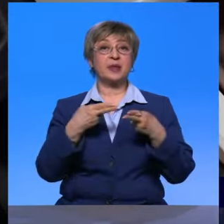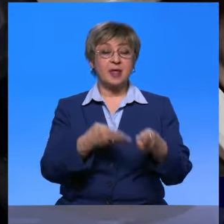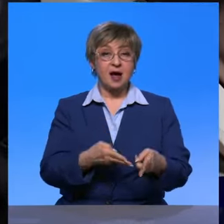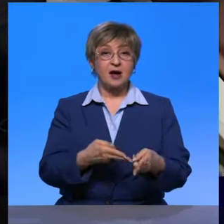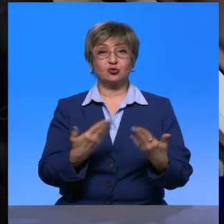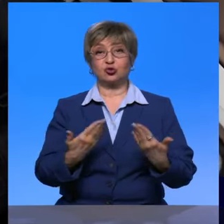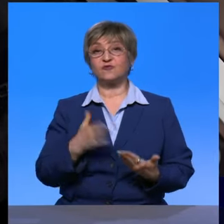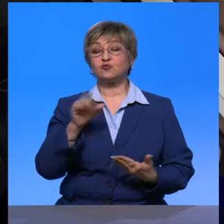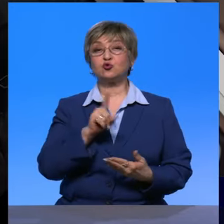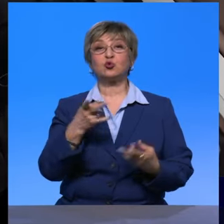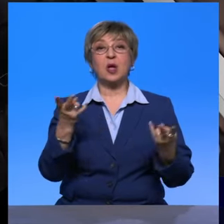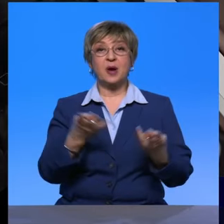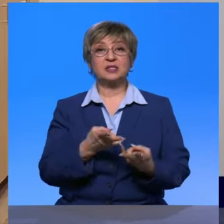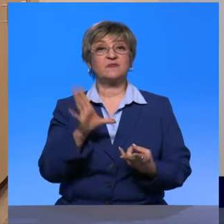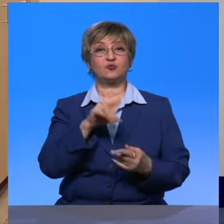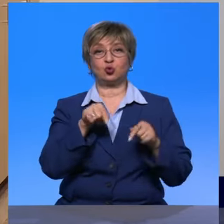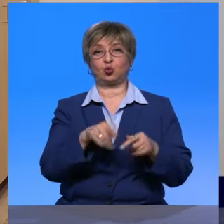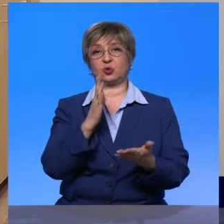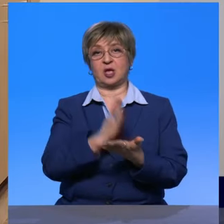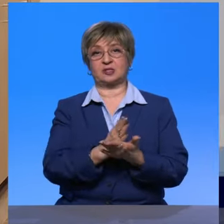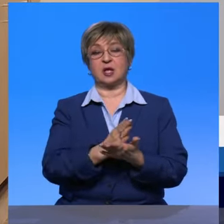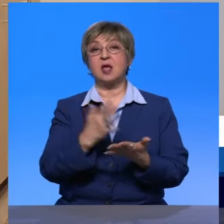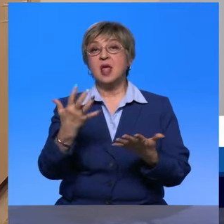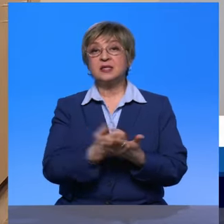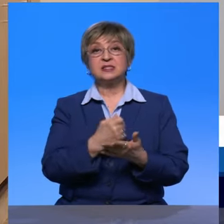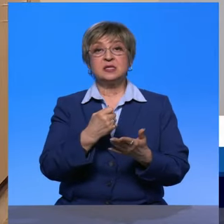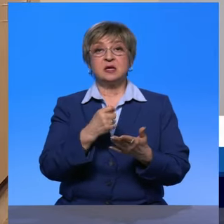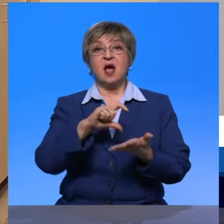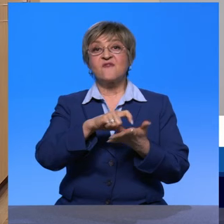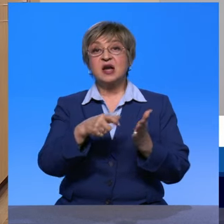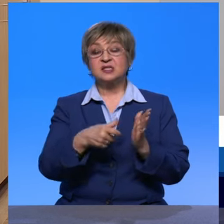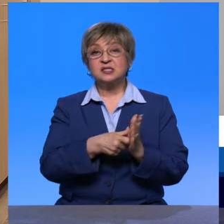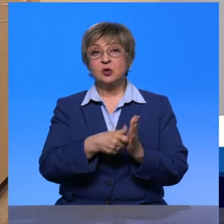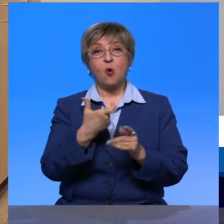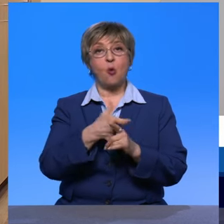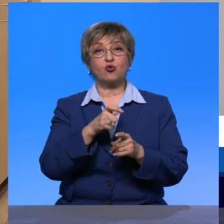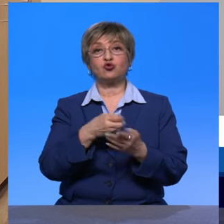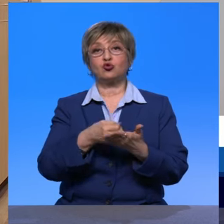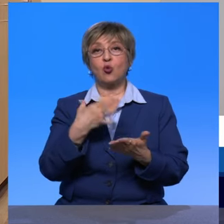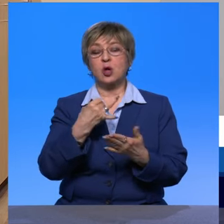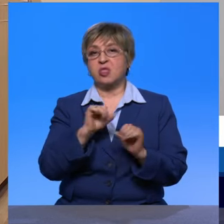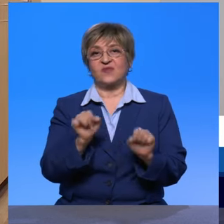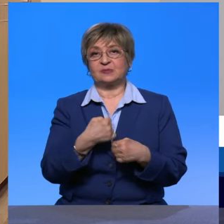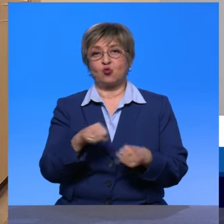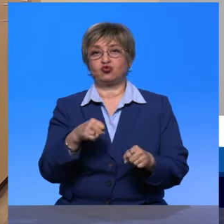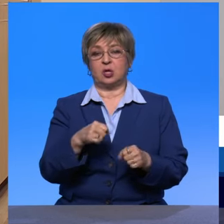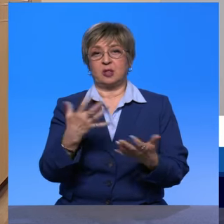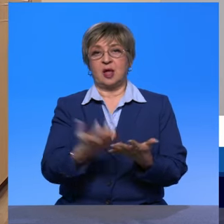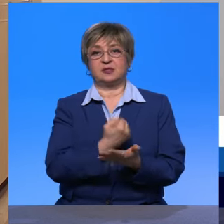необходимое для комфортного проживания. Найти квартиру очень сложно, и это дорого, очень дорого. Поэтому